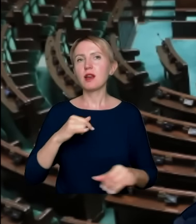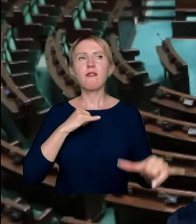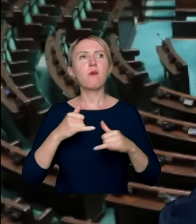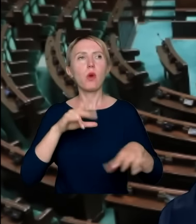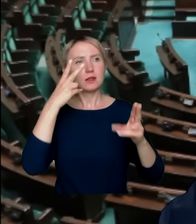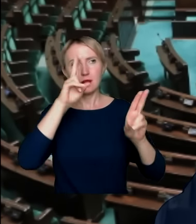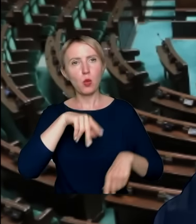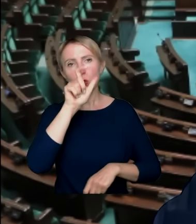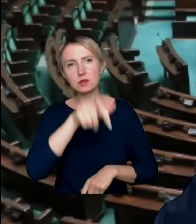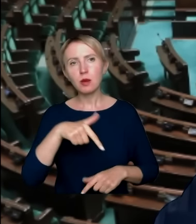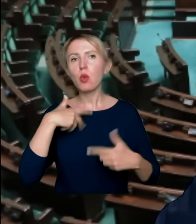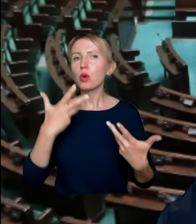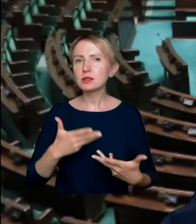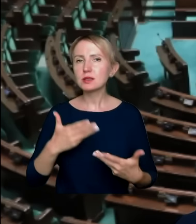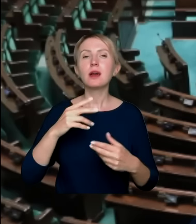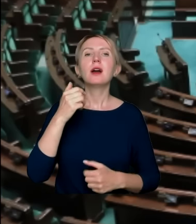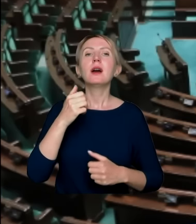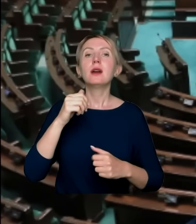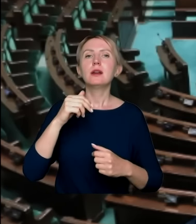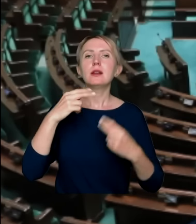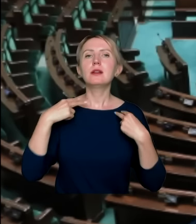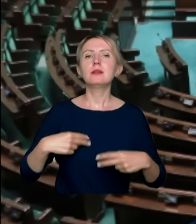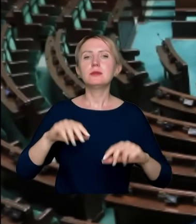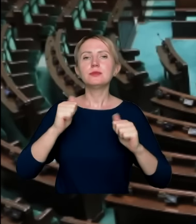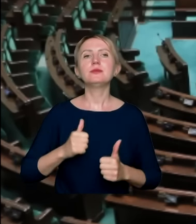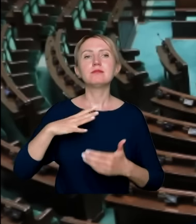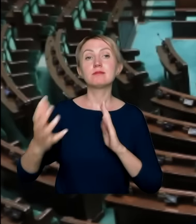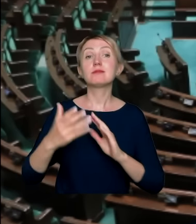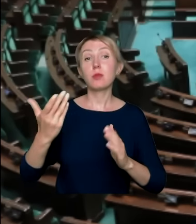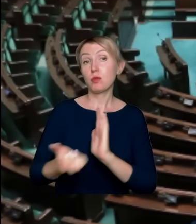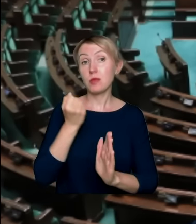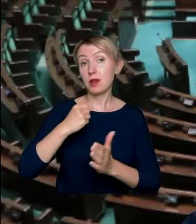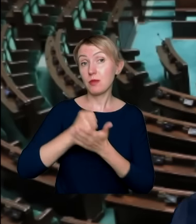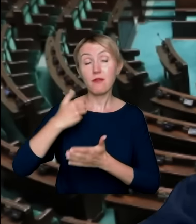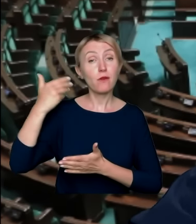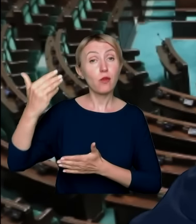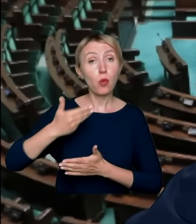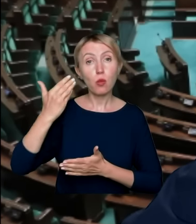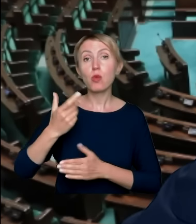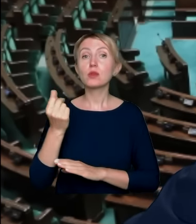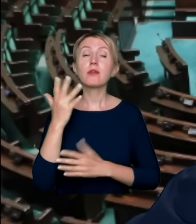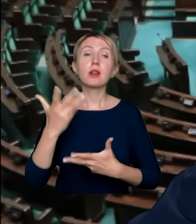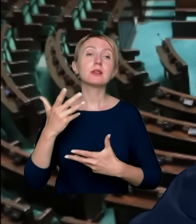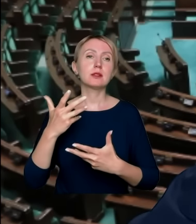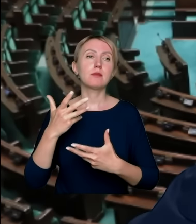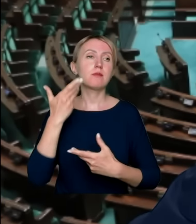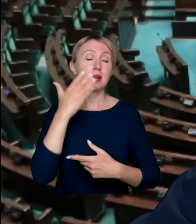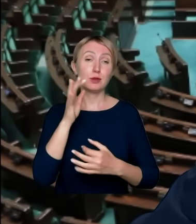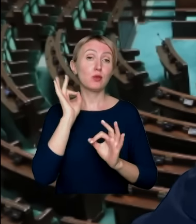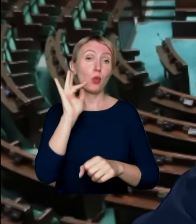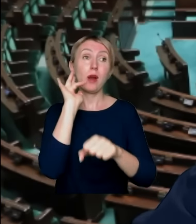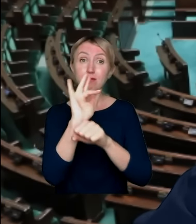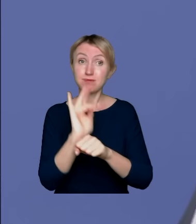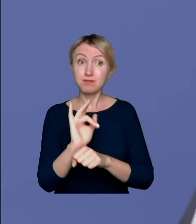bo przecież chce pana postawić przed Trybunałem Stanu, dlatego odbiera panu dzisiaj prawo głosu, bo już za chwilę chciałaby postawić panu bardzo konkretne zarzuty.